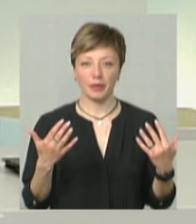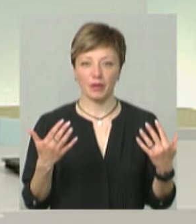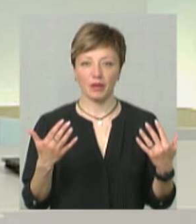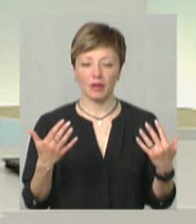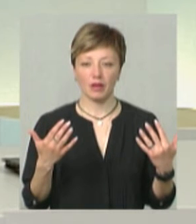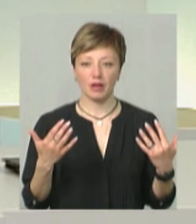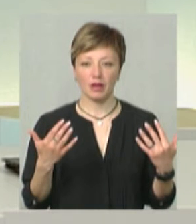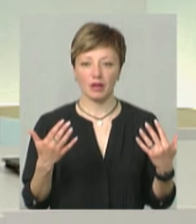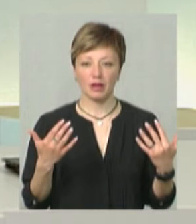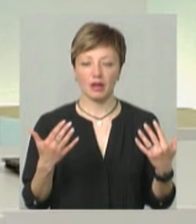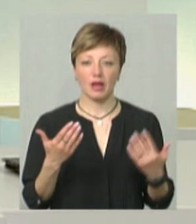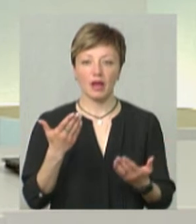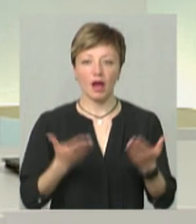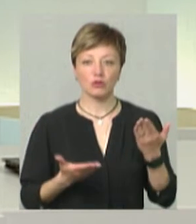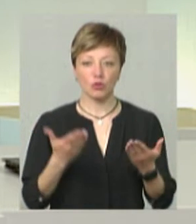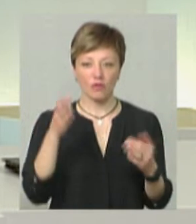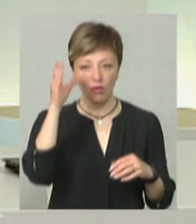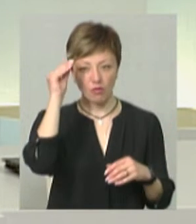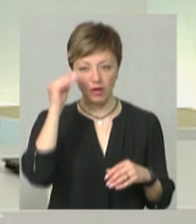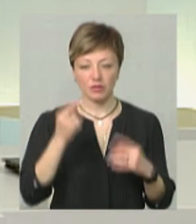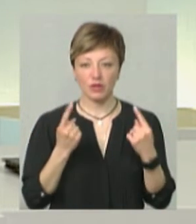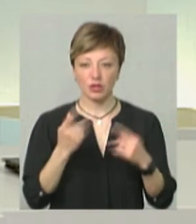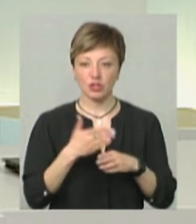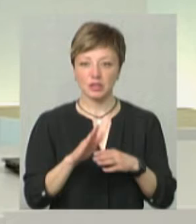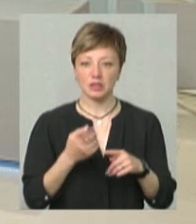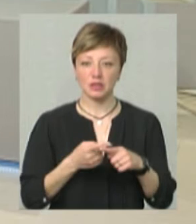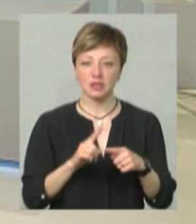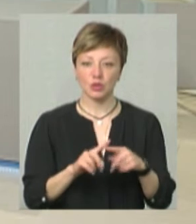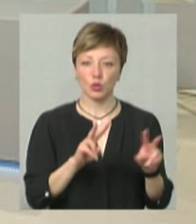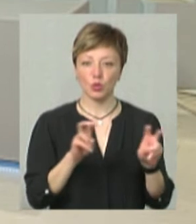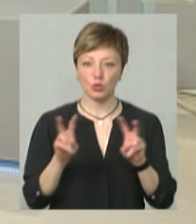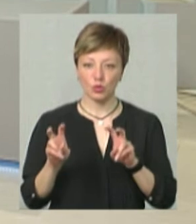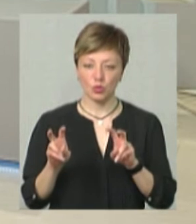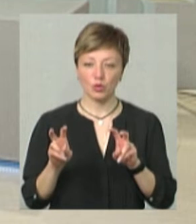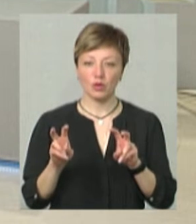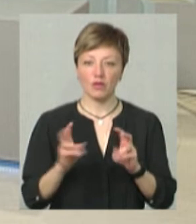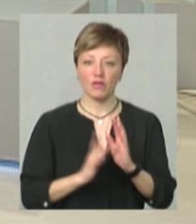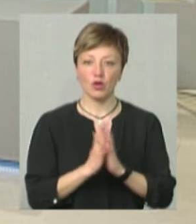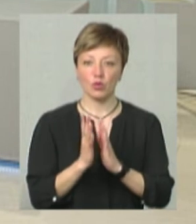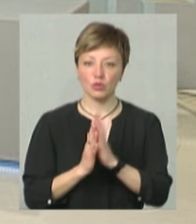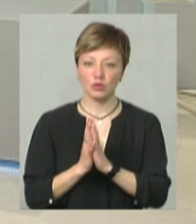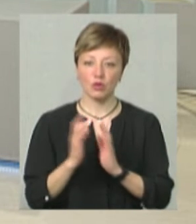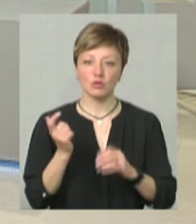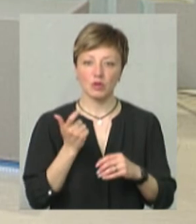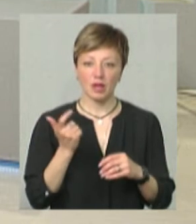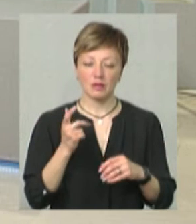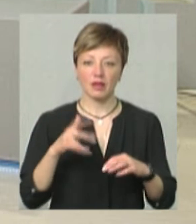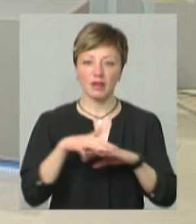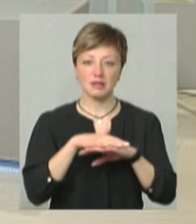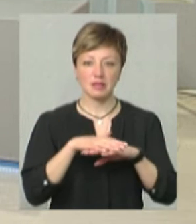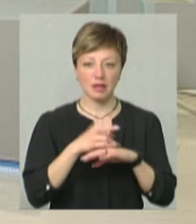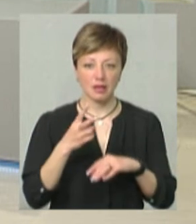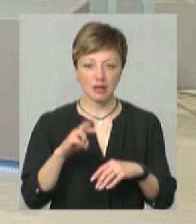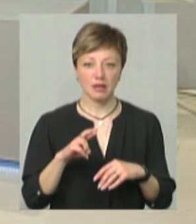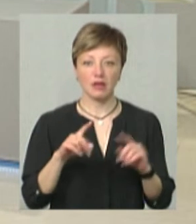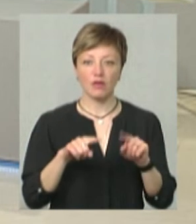практично, якщо врахувати, що леву частину цих культур вирощується господарствами населення,